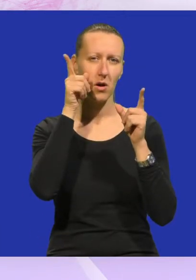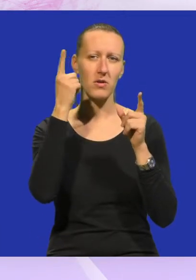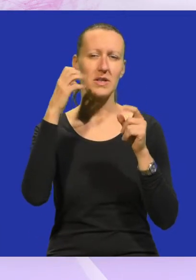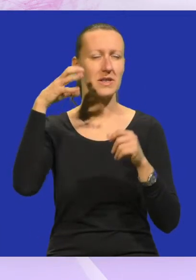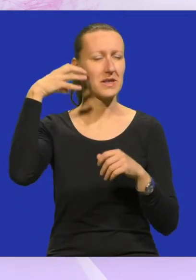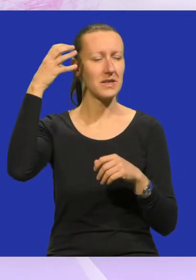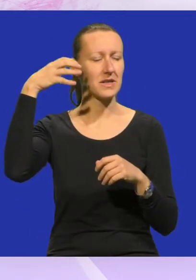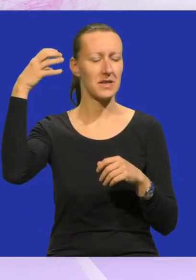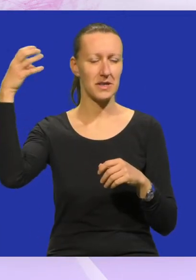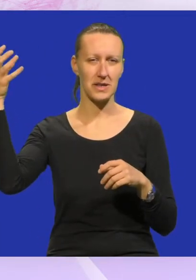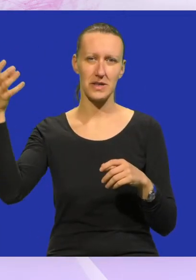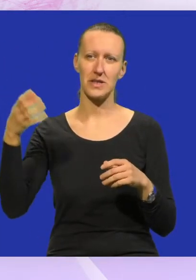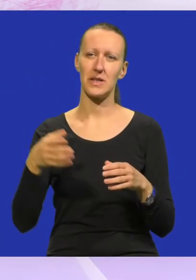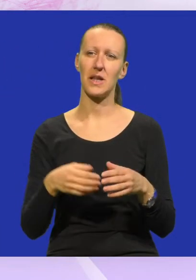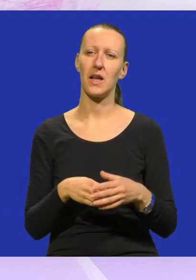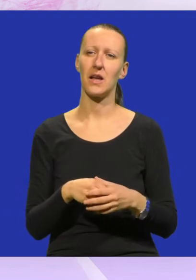i snak.